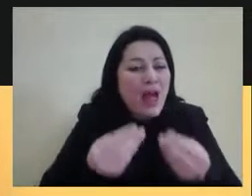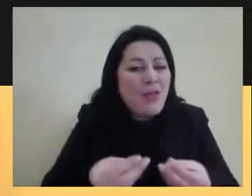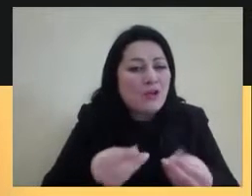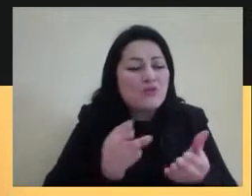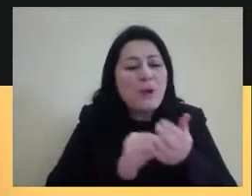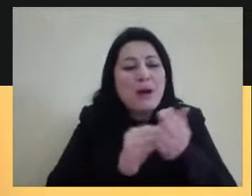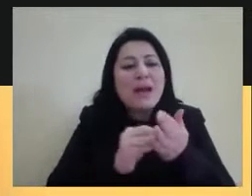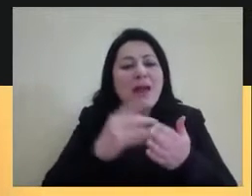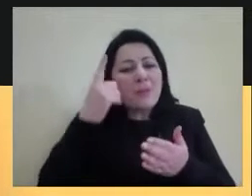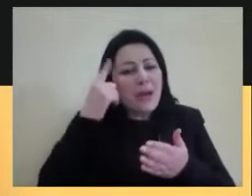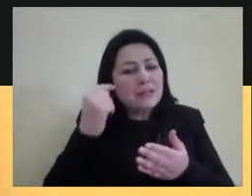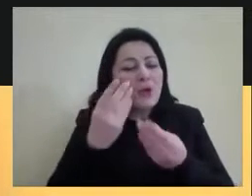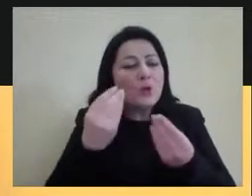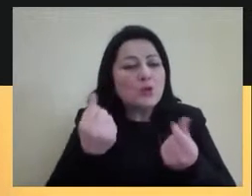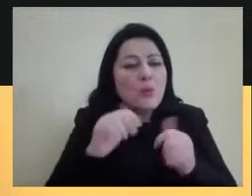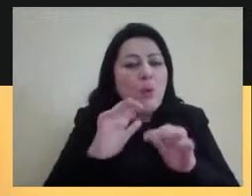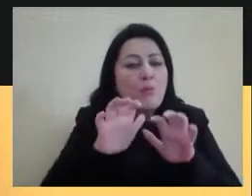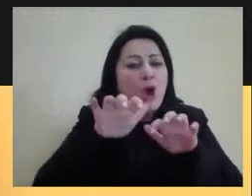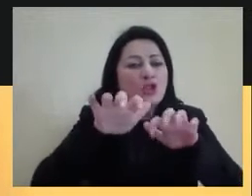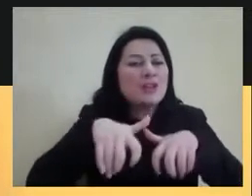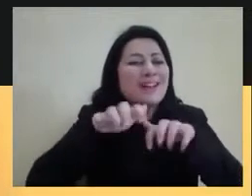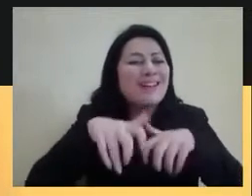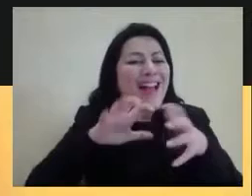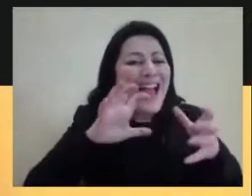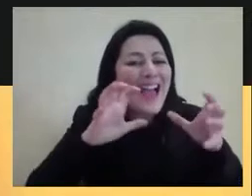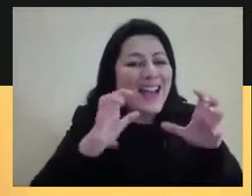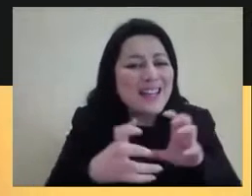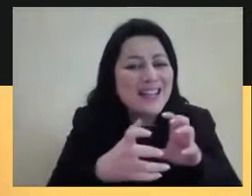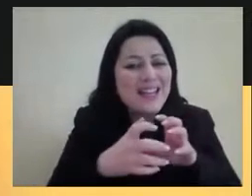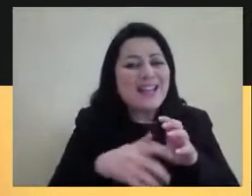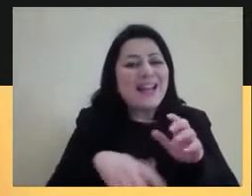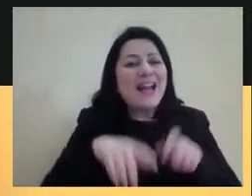γη και να κατασκευάζουν αντιπλημμυρικά έργα. Σας